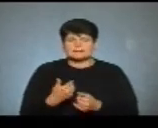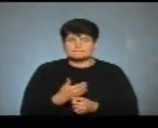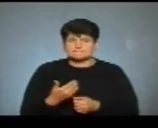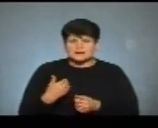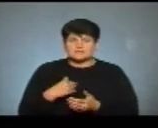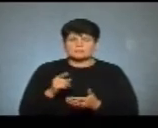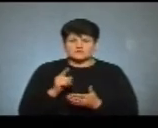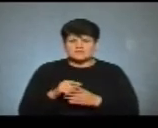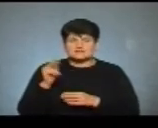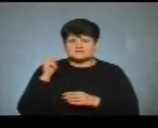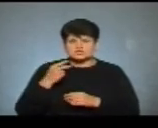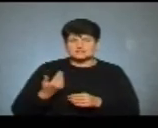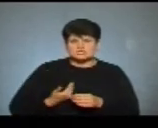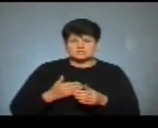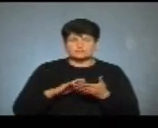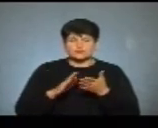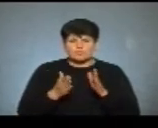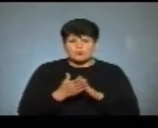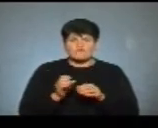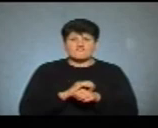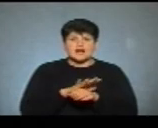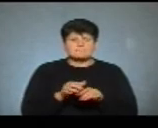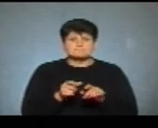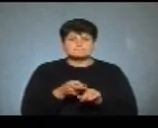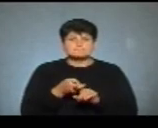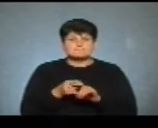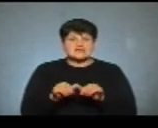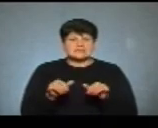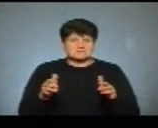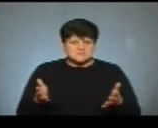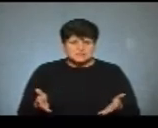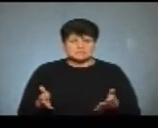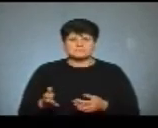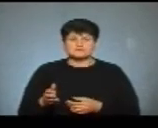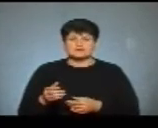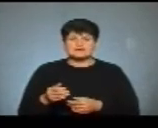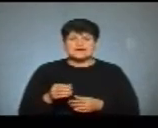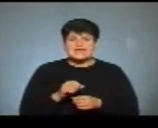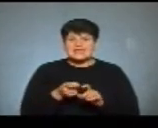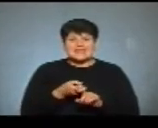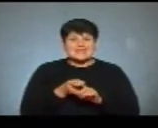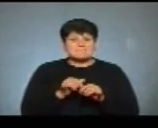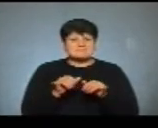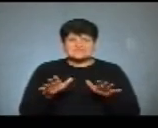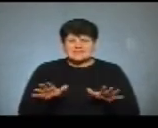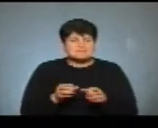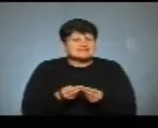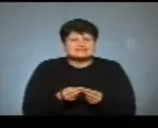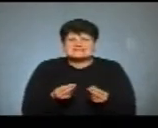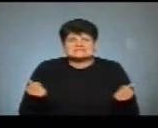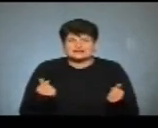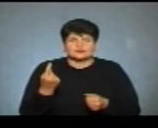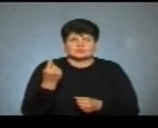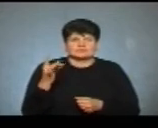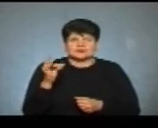повинні навчитися жити в умовах пандемії. Тобто, щоб ви правильно розуміли, що епідемія не зникне зараз.